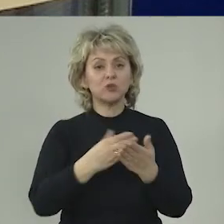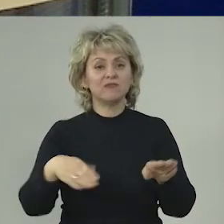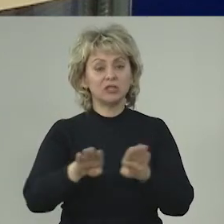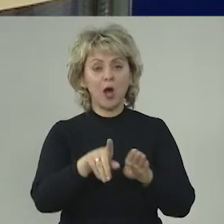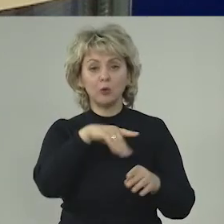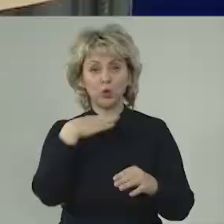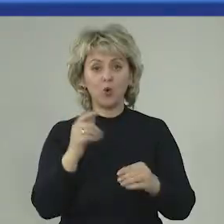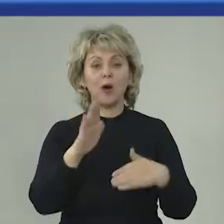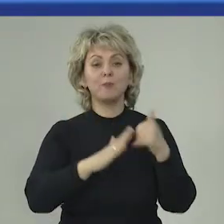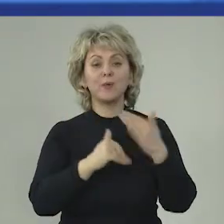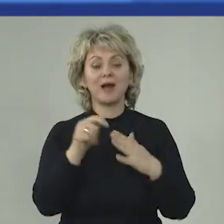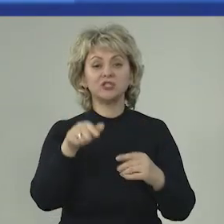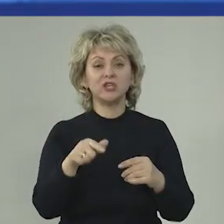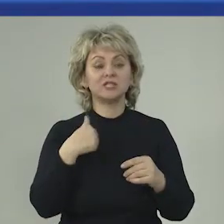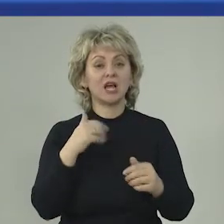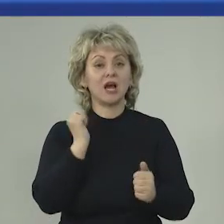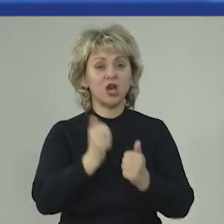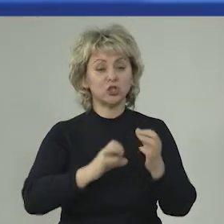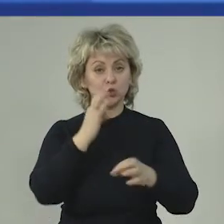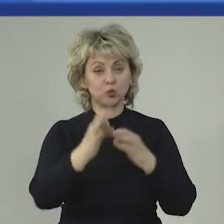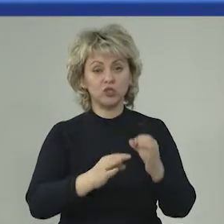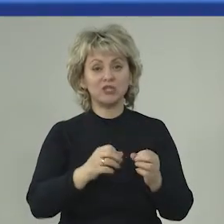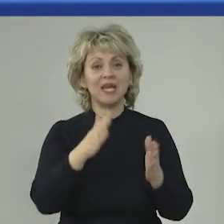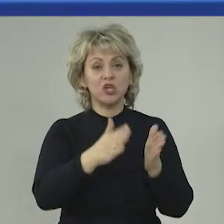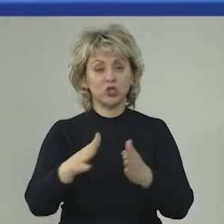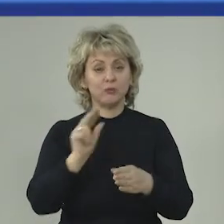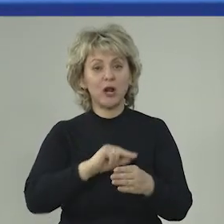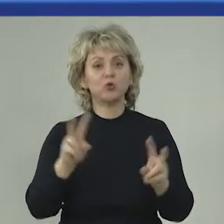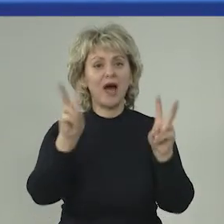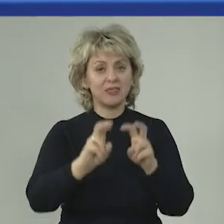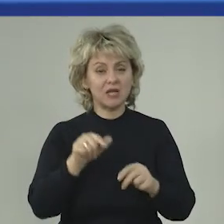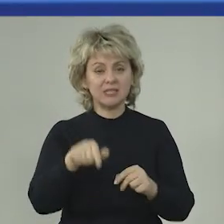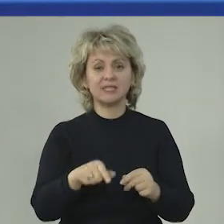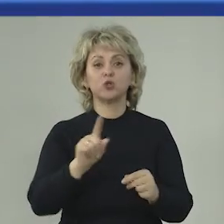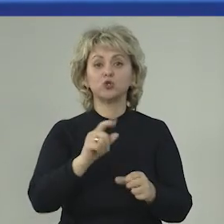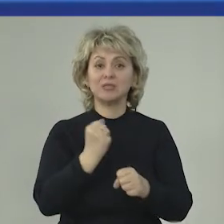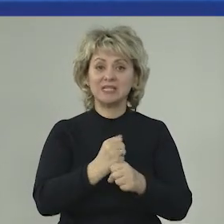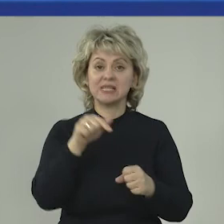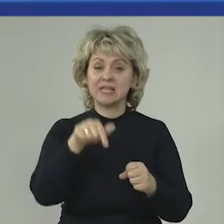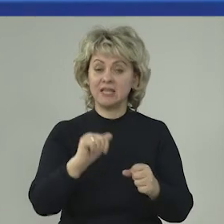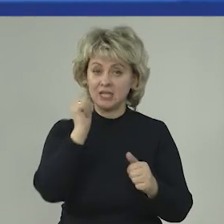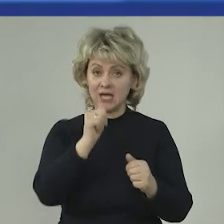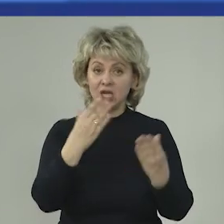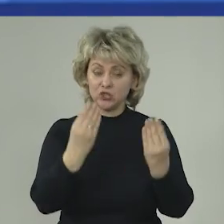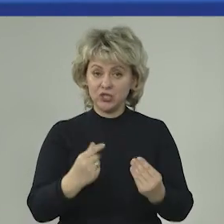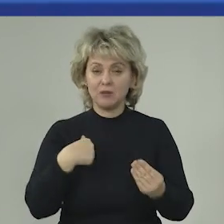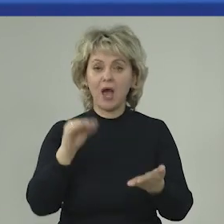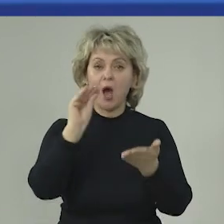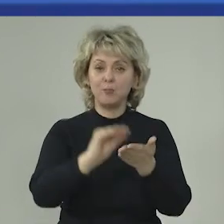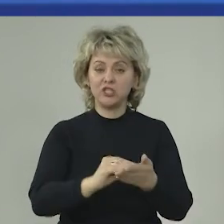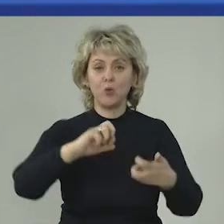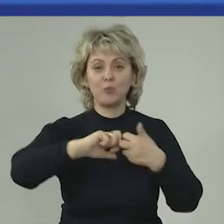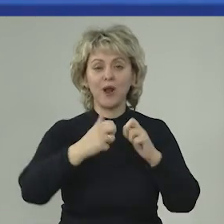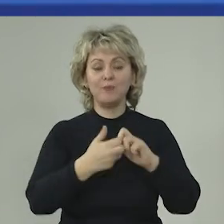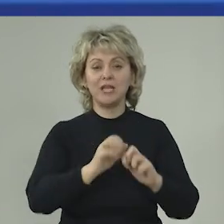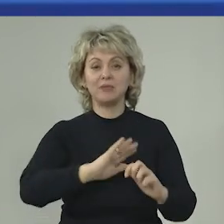много, что практически мы перешли на ежесуточный режим работы, когда анализируем то, что сделано за текущий день, определяем